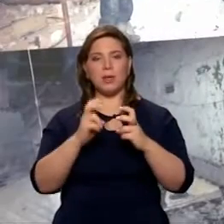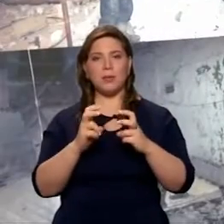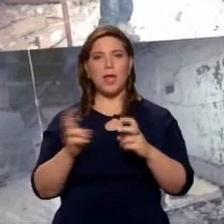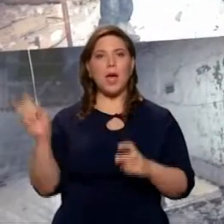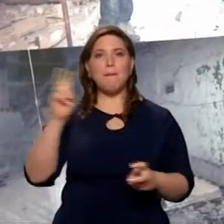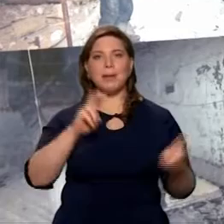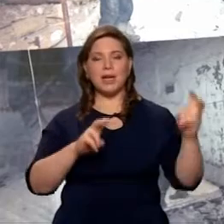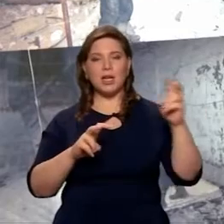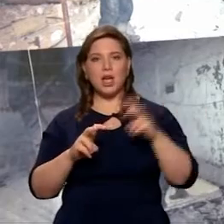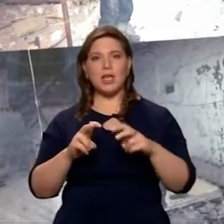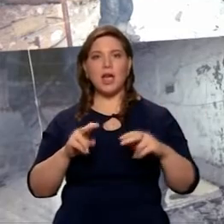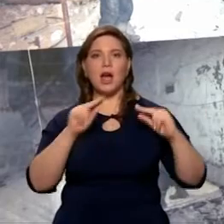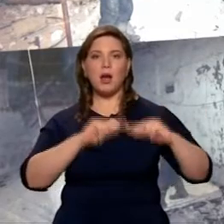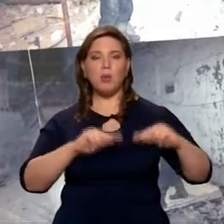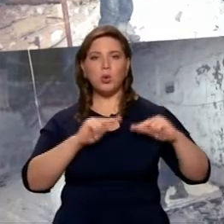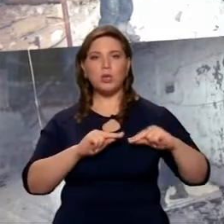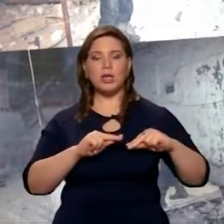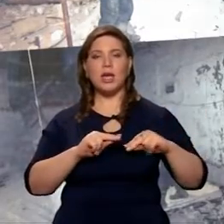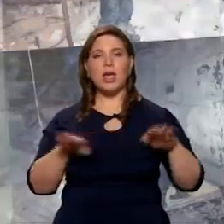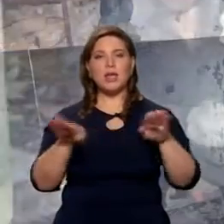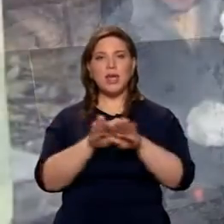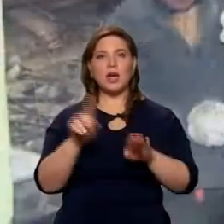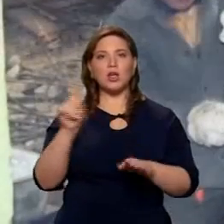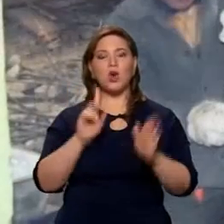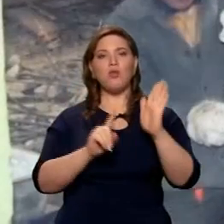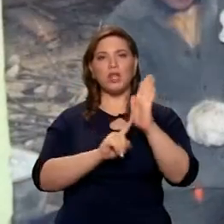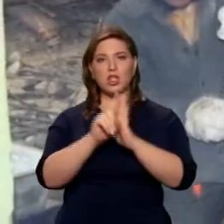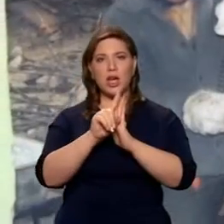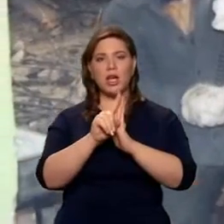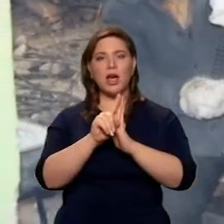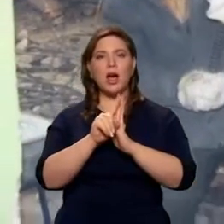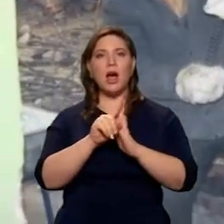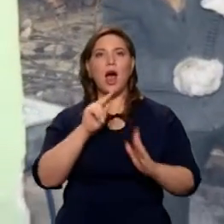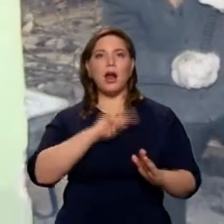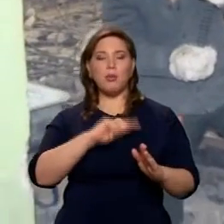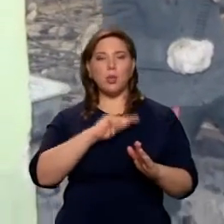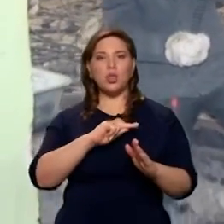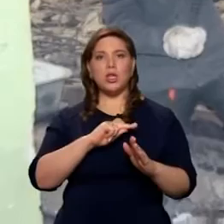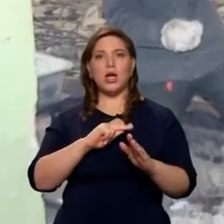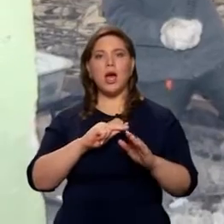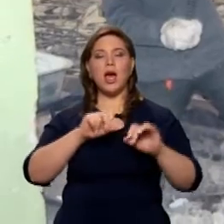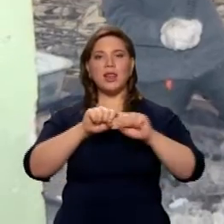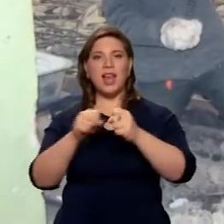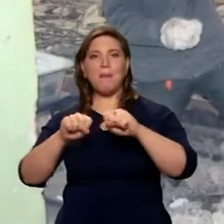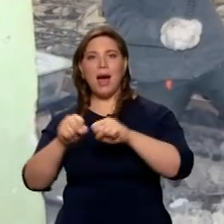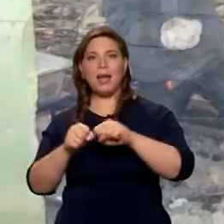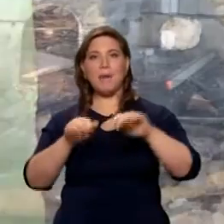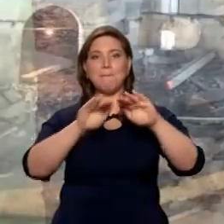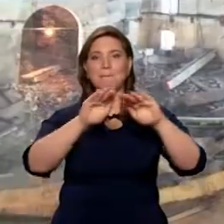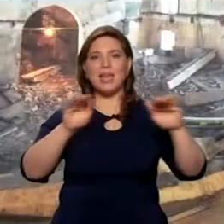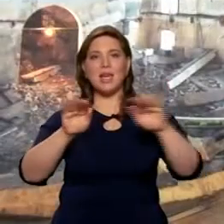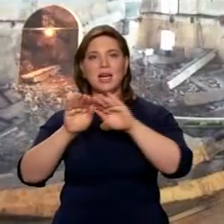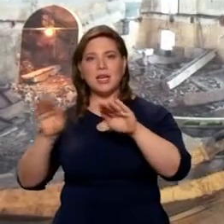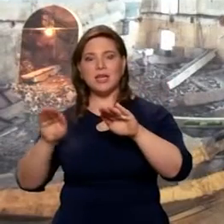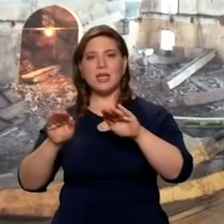приходили, работали таким образом, что сначала рабочие там долбили перекрытие, ее обрушивали, потом